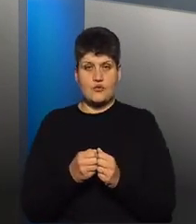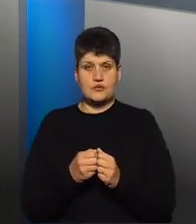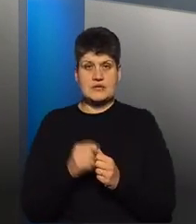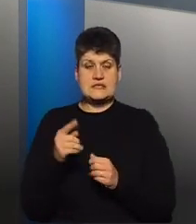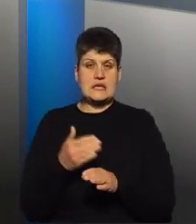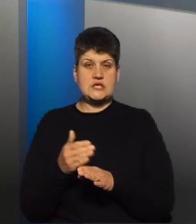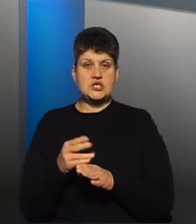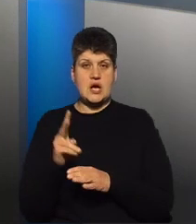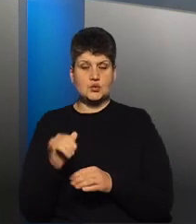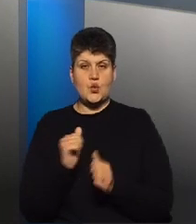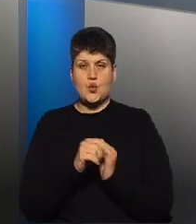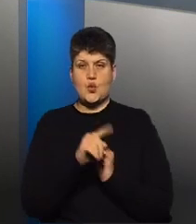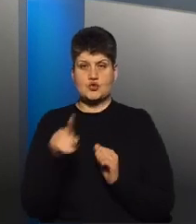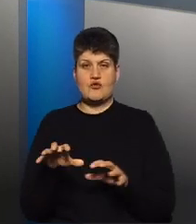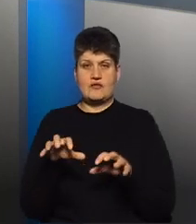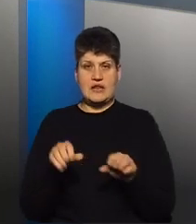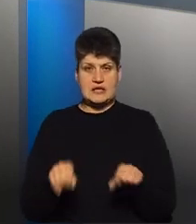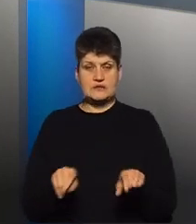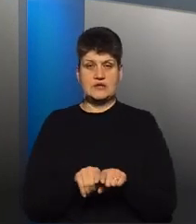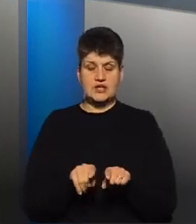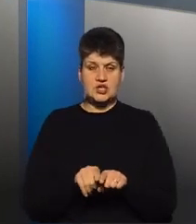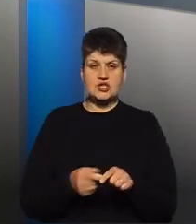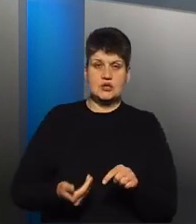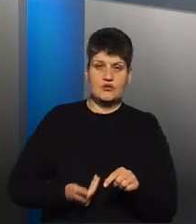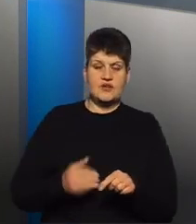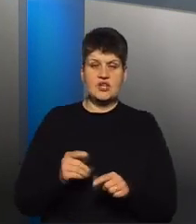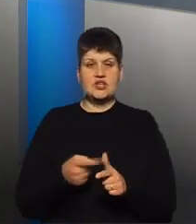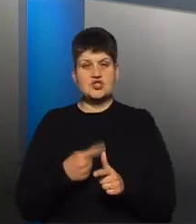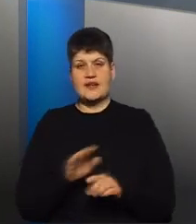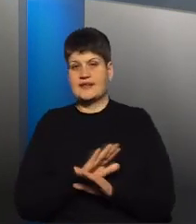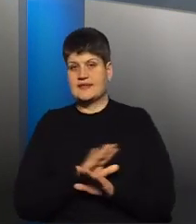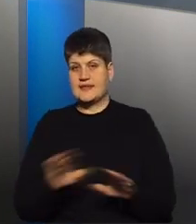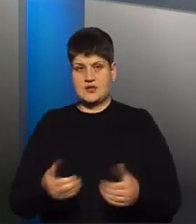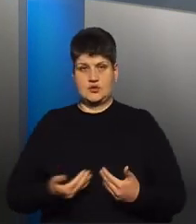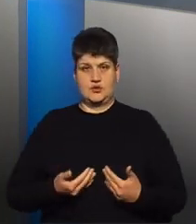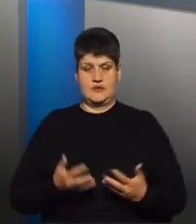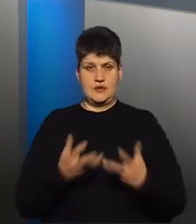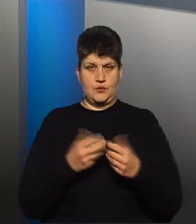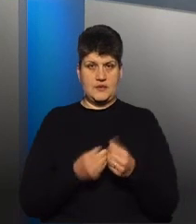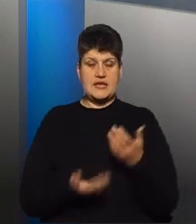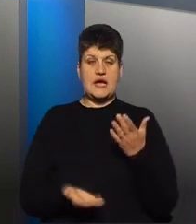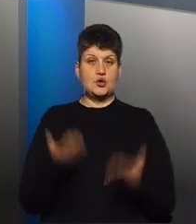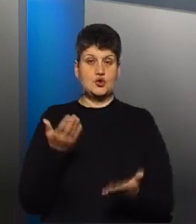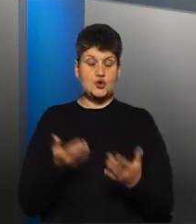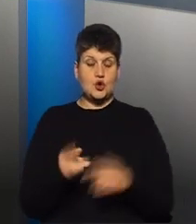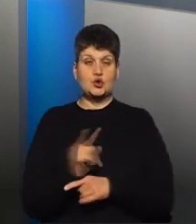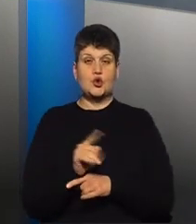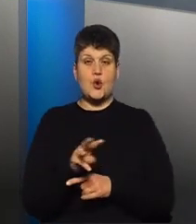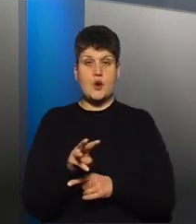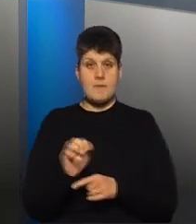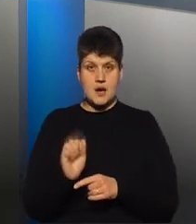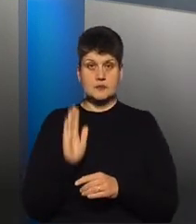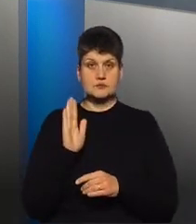власника у такій житловій чи нежитловій нерухомості. Якщо ж норма буде діяти